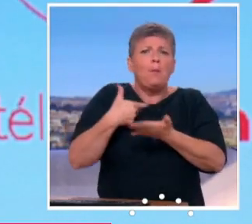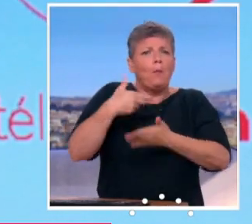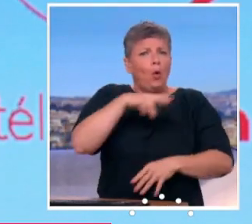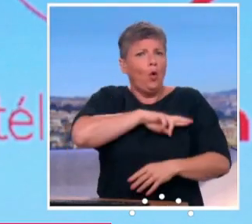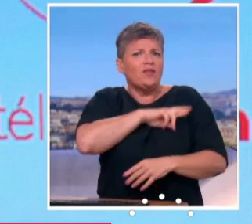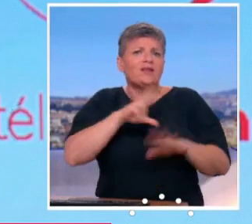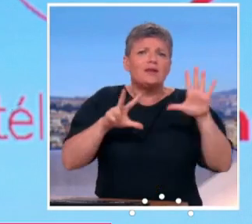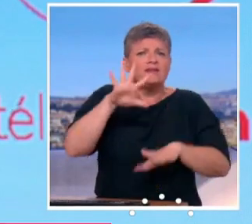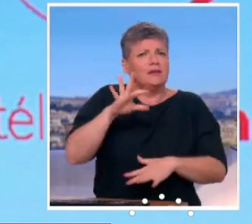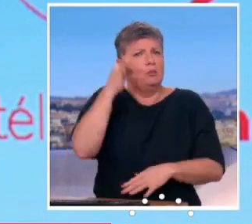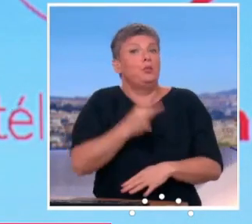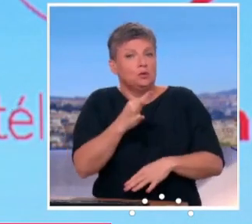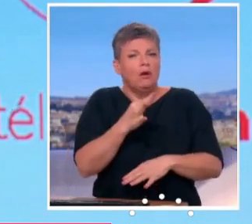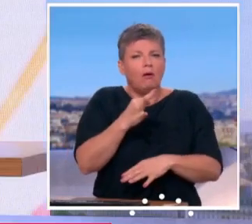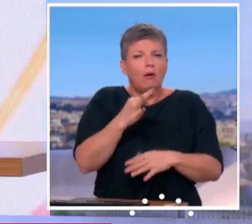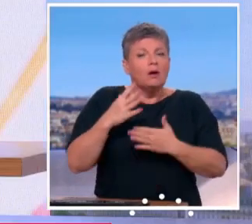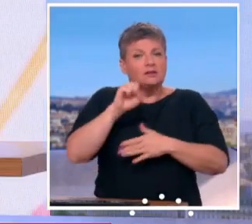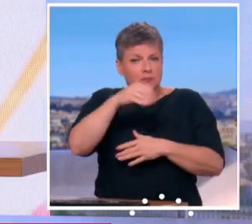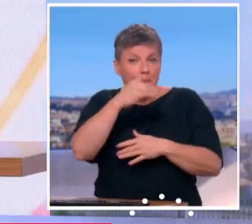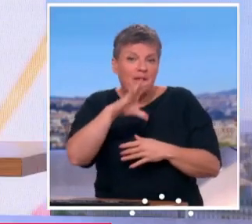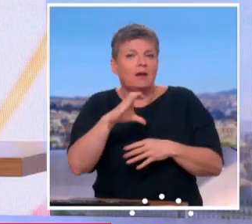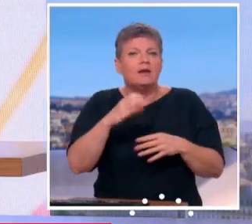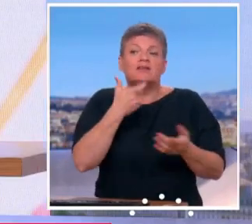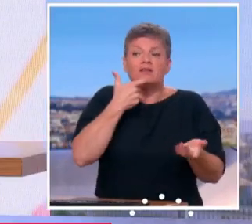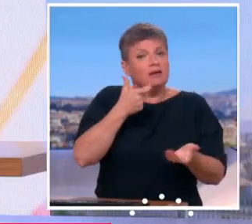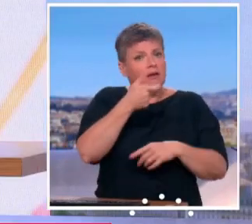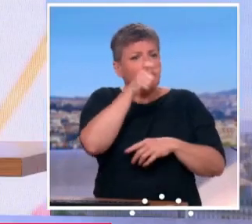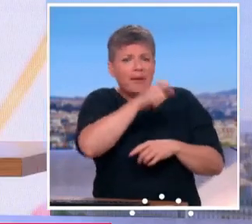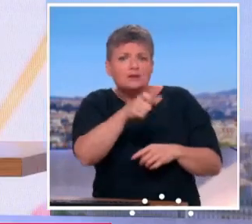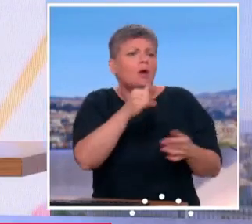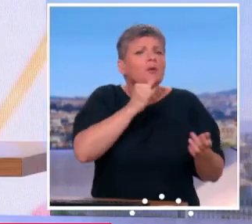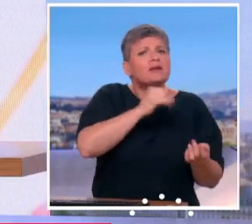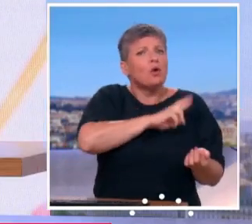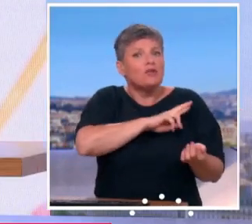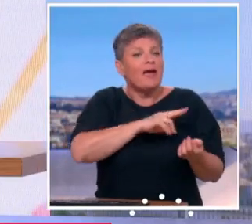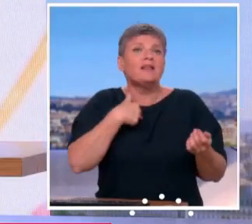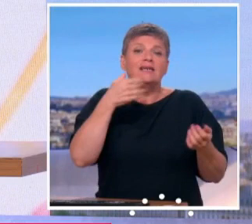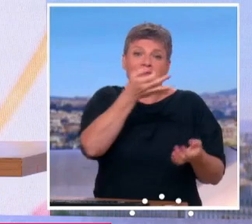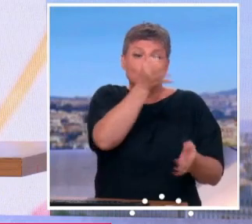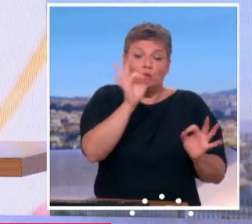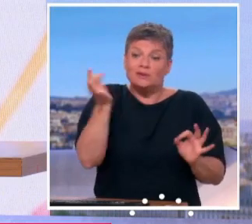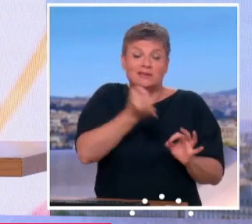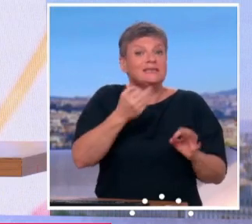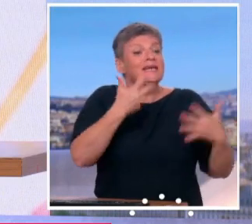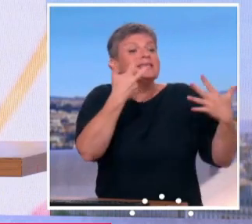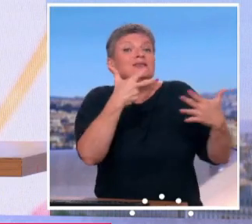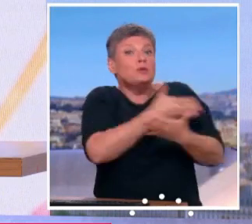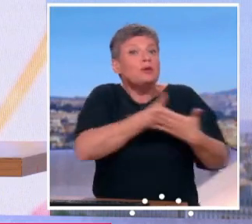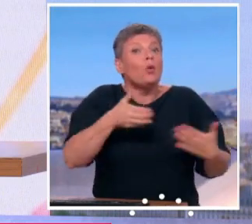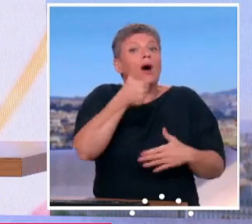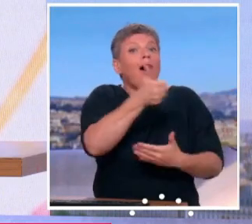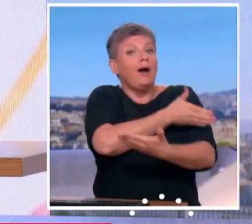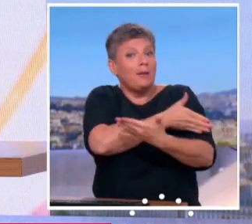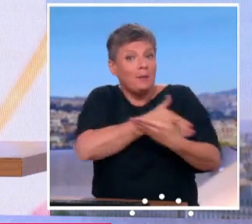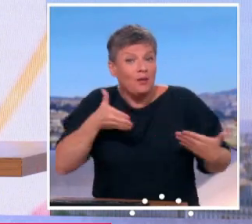ça se traduit par une revalorisation des petites pensions. Et pour les retraités actuels, il y a 18 millions, vous l'avez dit, 1 700 000 sont